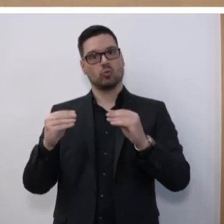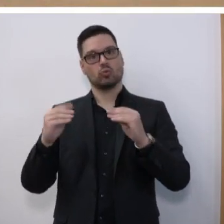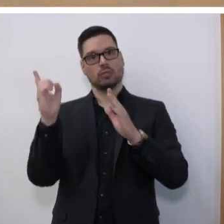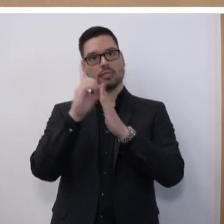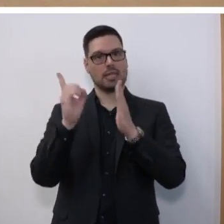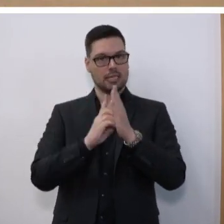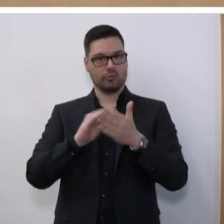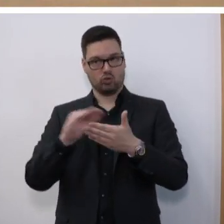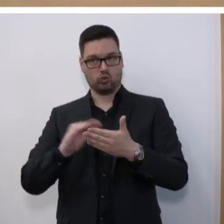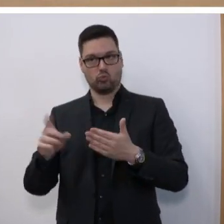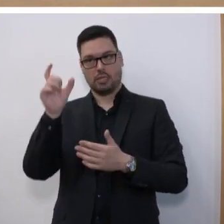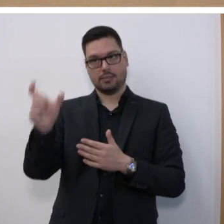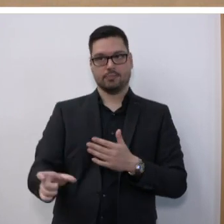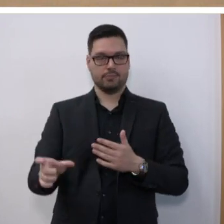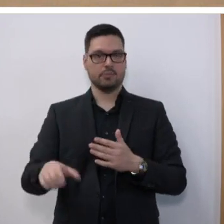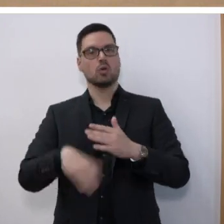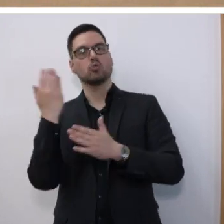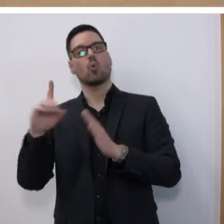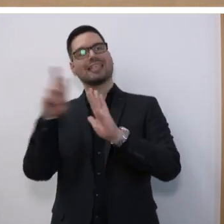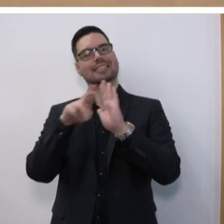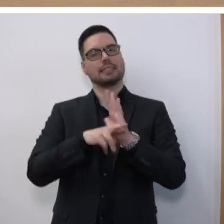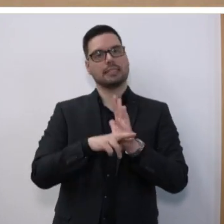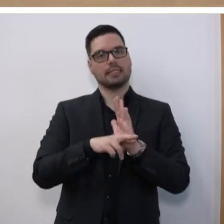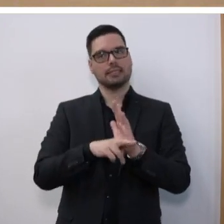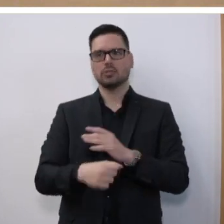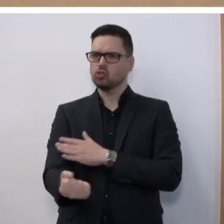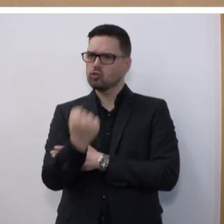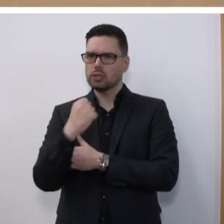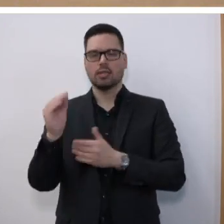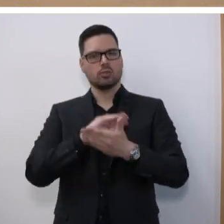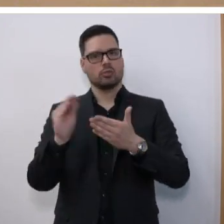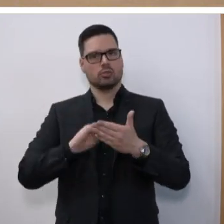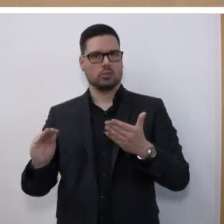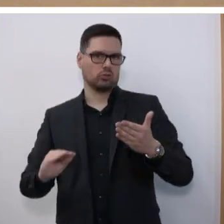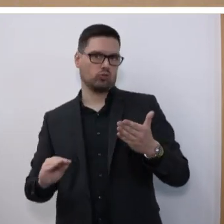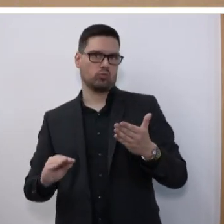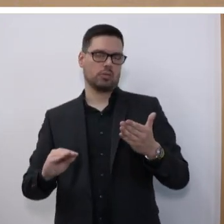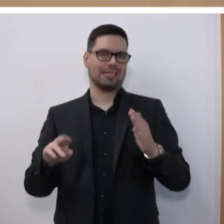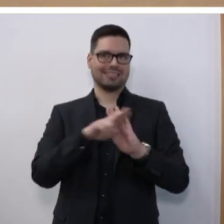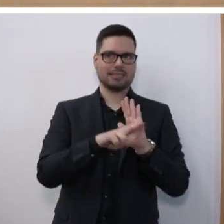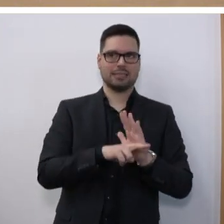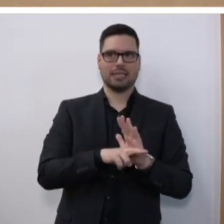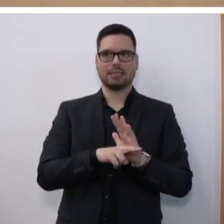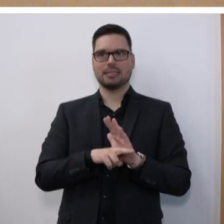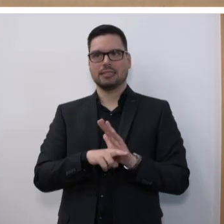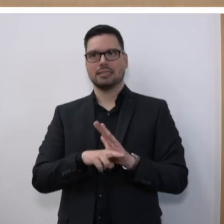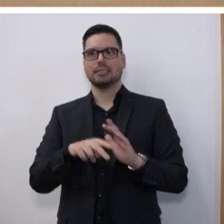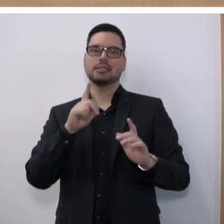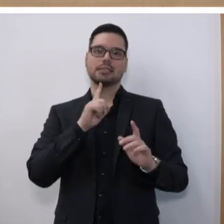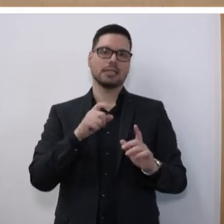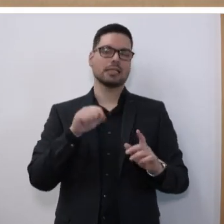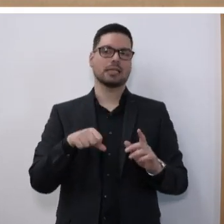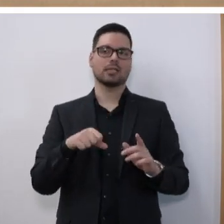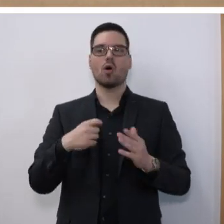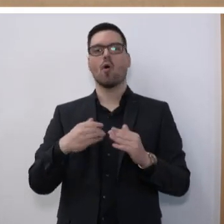geändert. Das neue Gesetz stärkt so die Rechte von Schülerinnen und Schülern. In gewisser Hinsicht könnte man sagen, es ist sozusagen